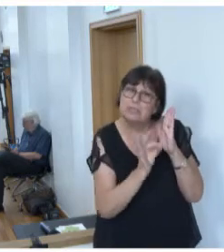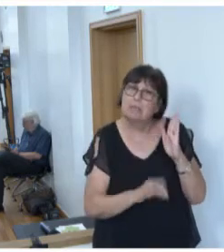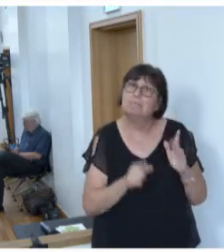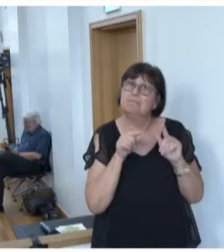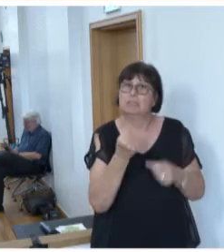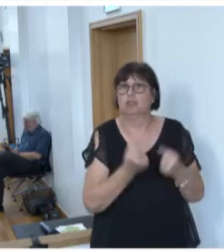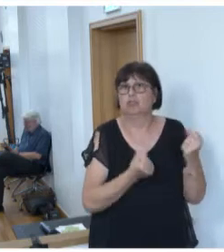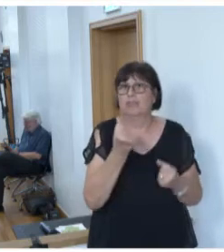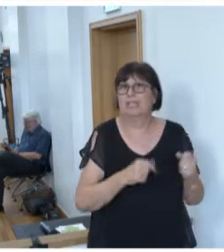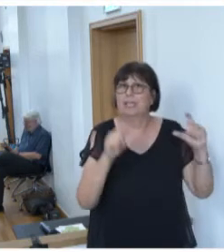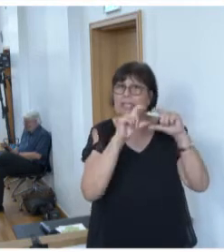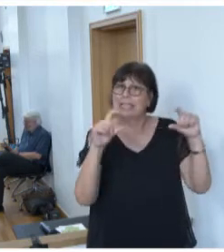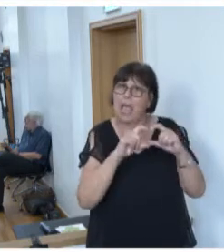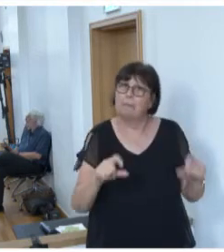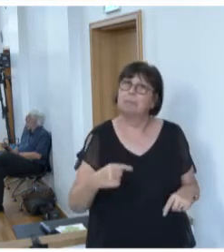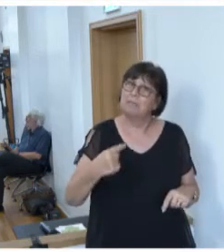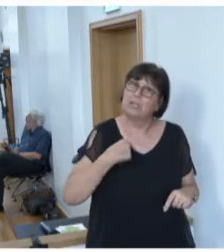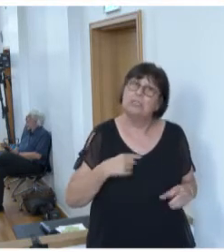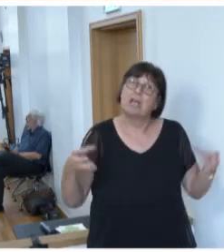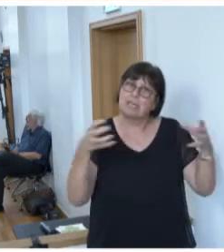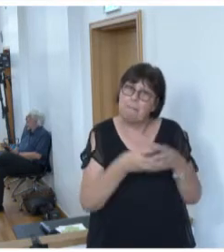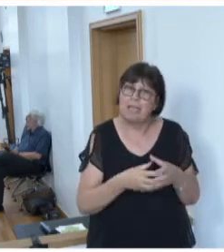Themenkomplexes gemeinsam mit uns zu beleuchten.